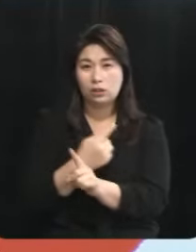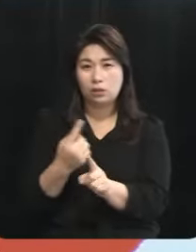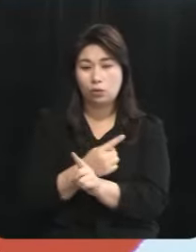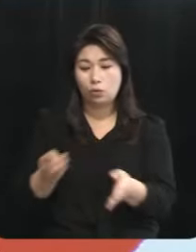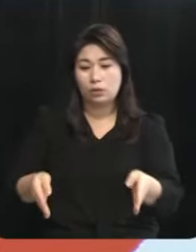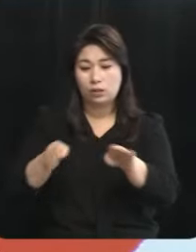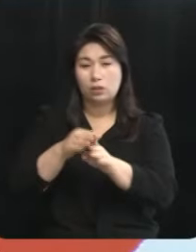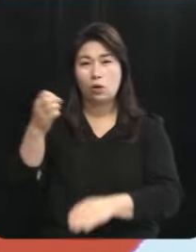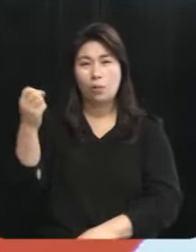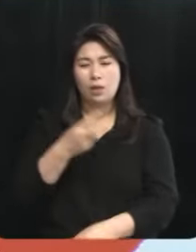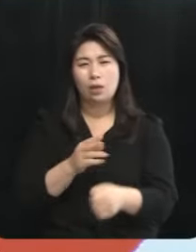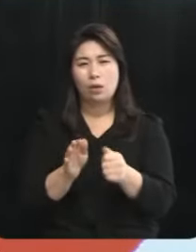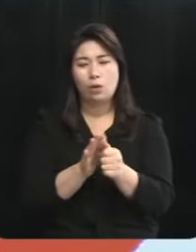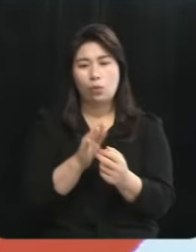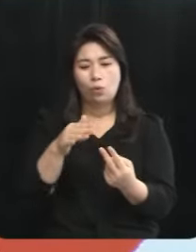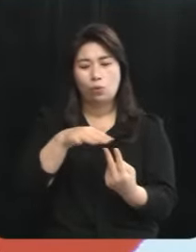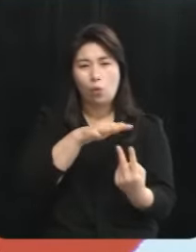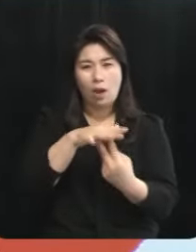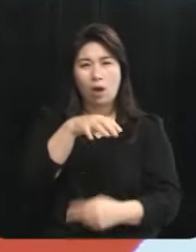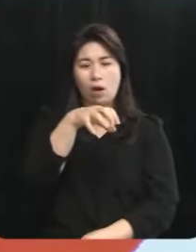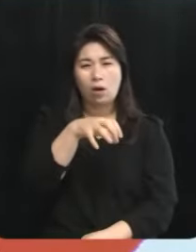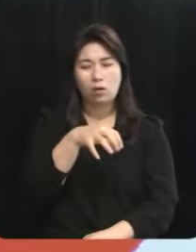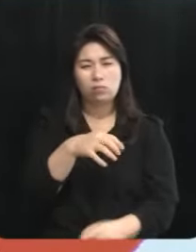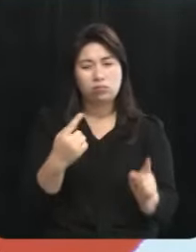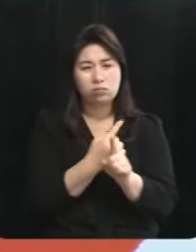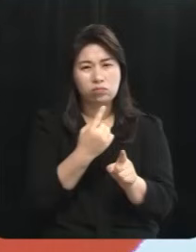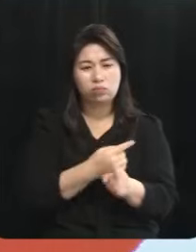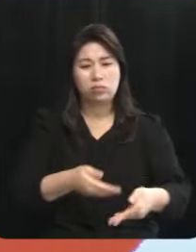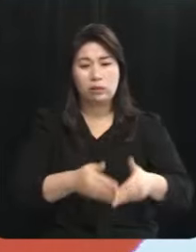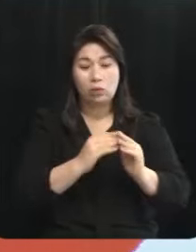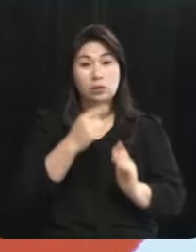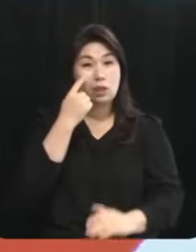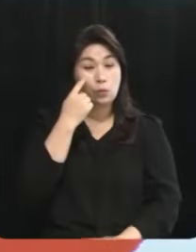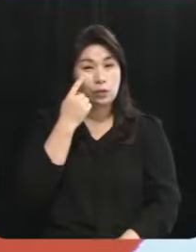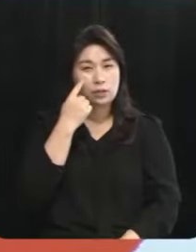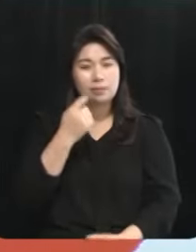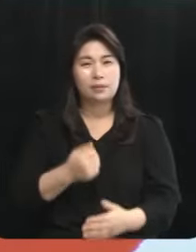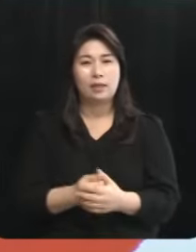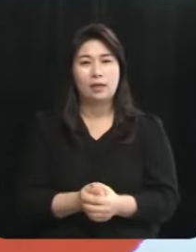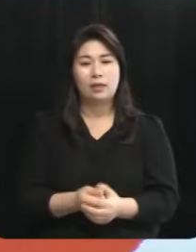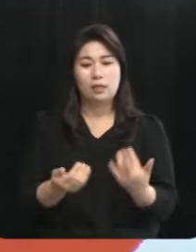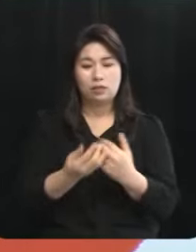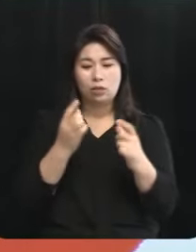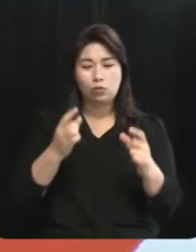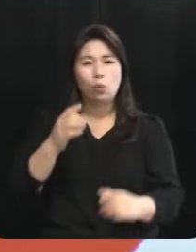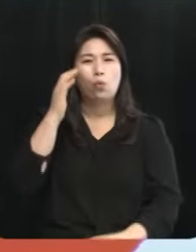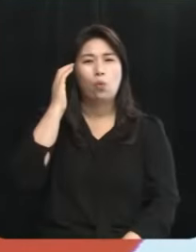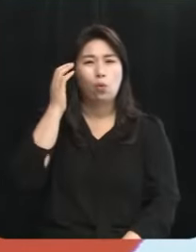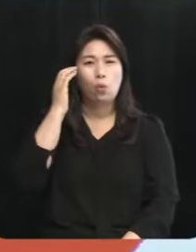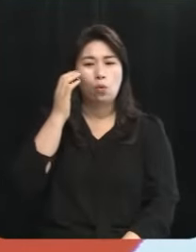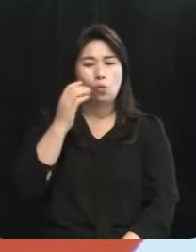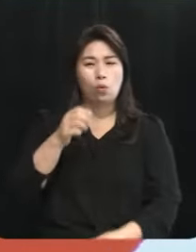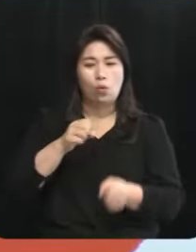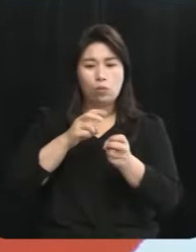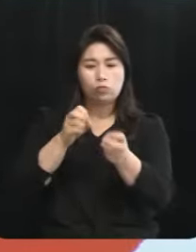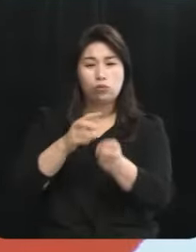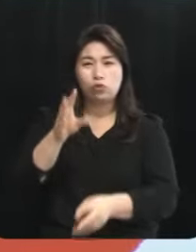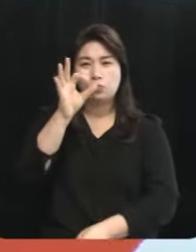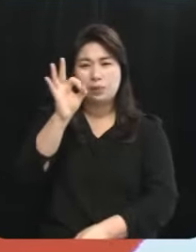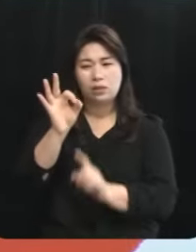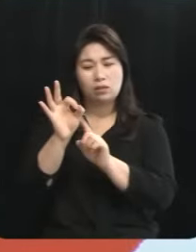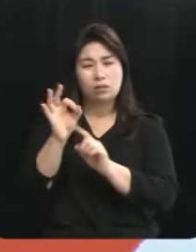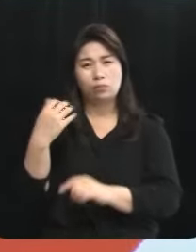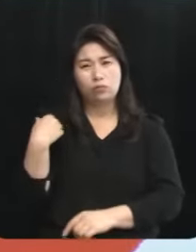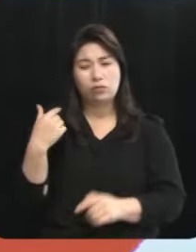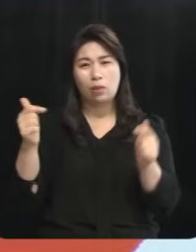요양시설을 설치하도록 하겠습니다 또한 제주의 애로사항인 물류비 부담을 줄이기